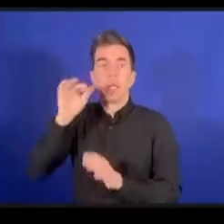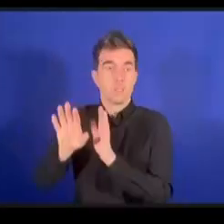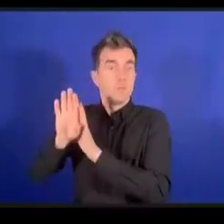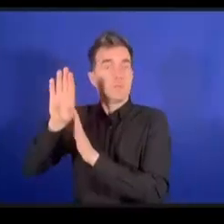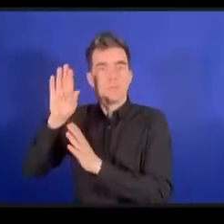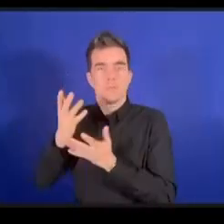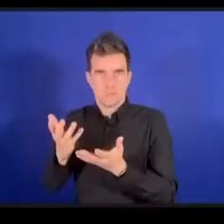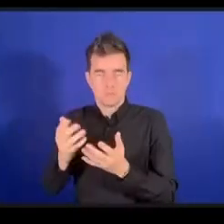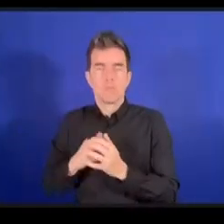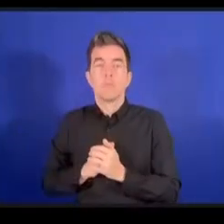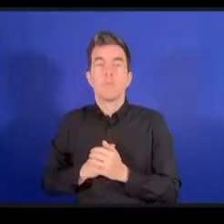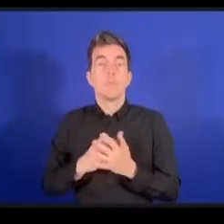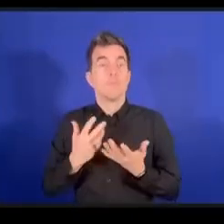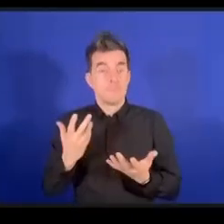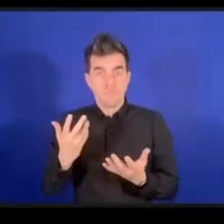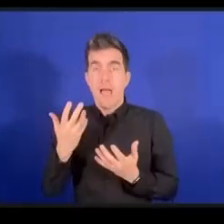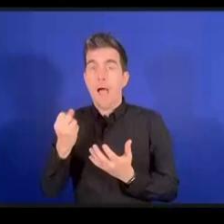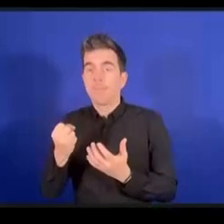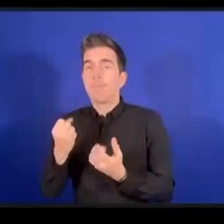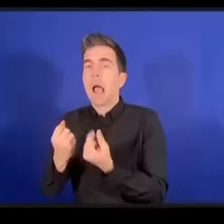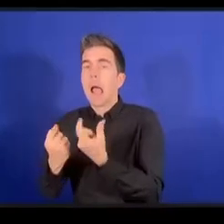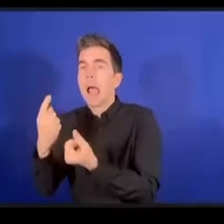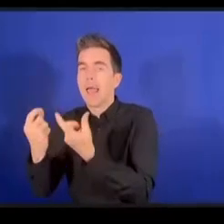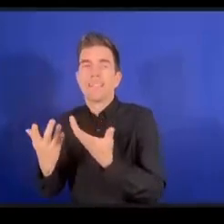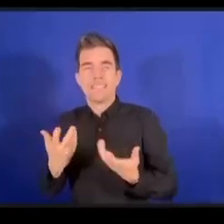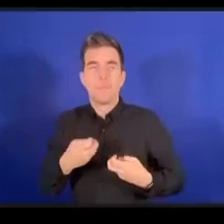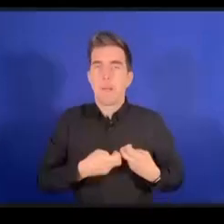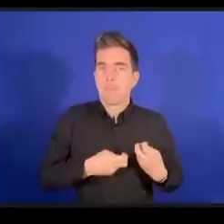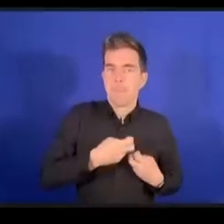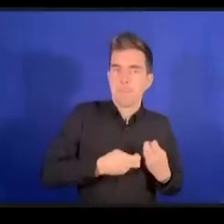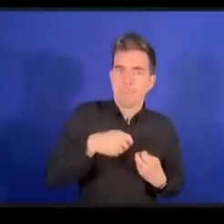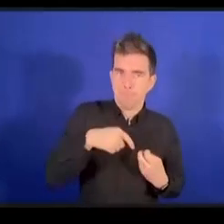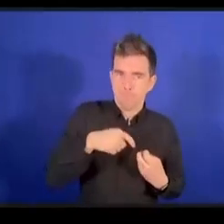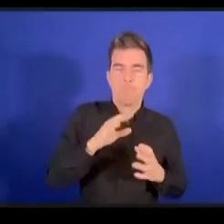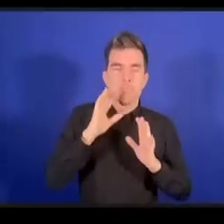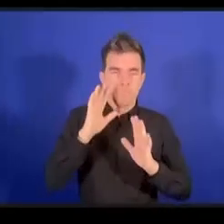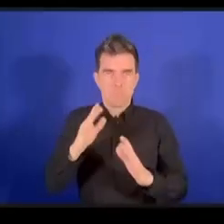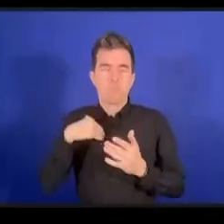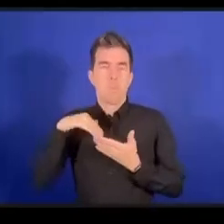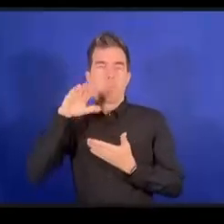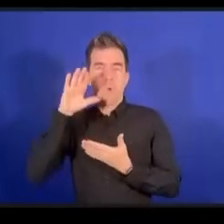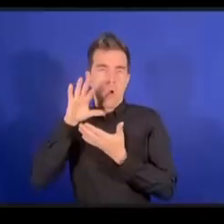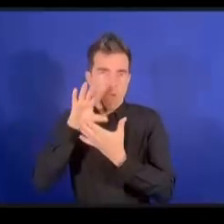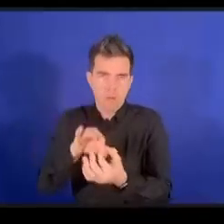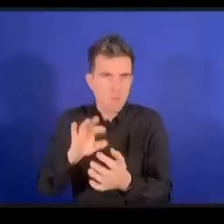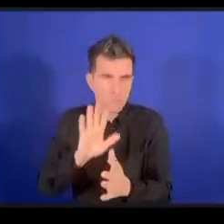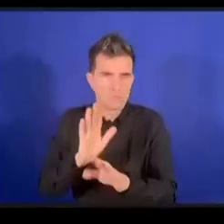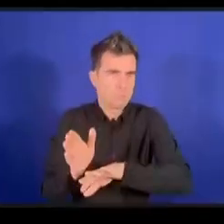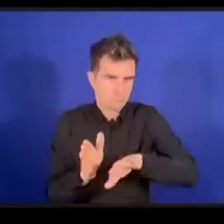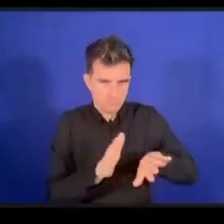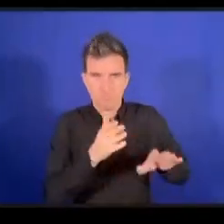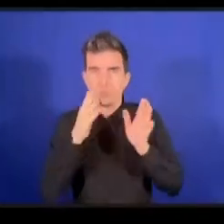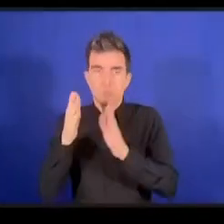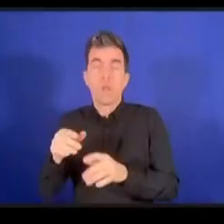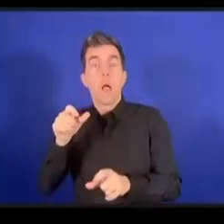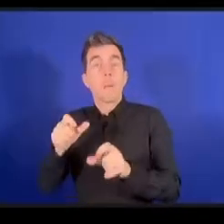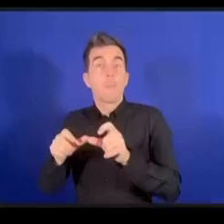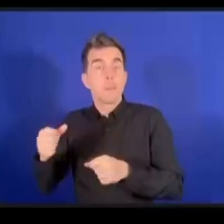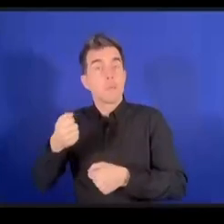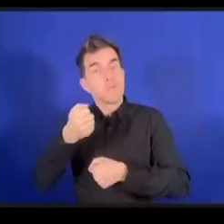الانترنت في تطبيقات تطبيقات يستخدمها متخصصون في الأمن السبراني